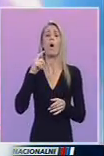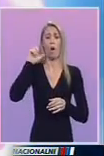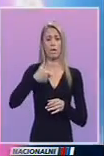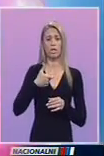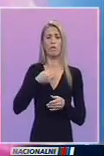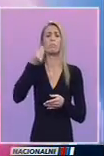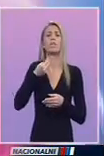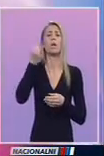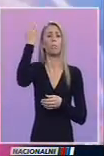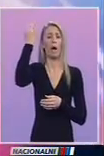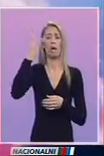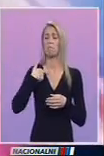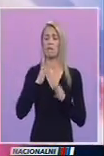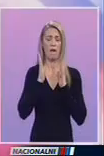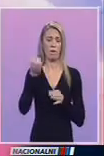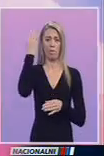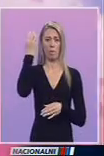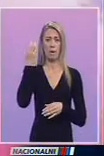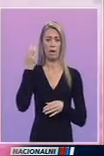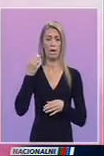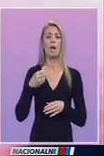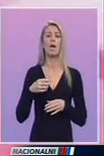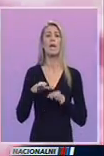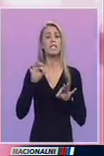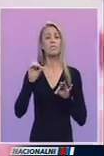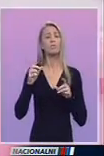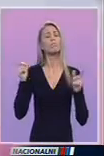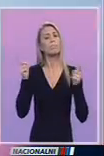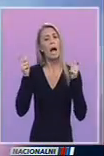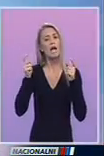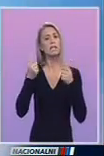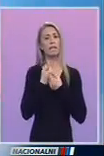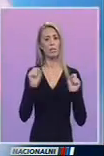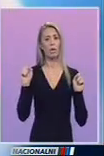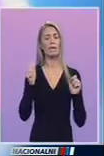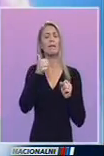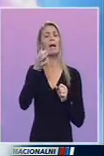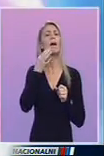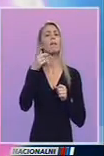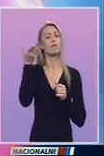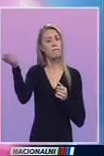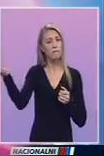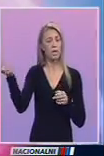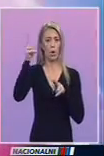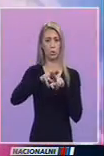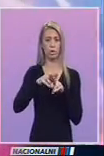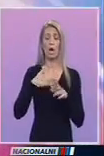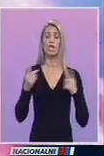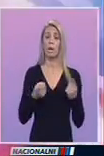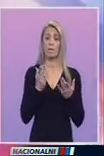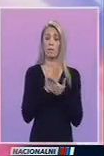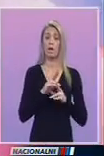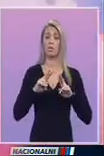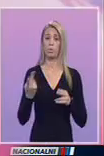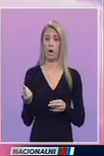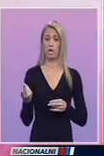u bajke ne verujemo. Izbori su praznih demokratije, dan kada vi dajete svoj sud. Naša kampanja je bilo drugačija, nju nisu vodili partijski